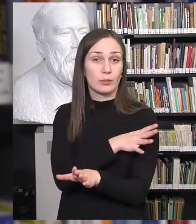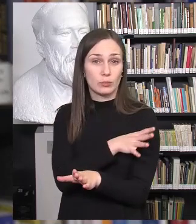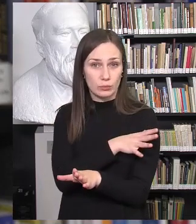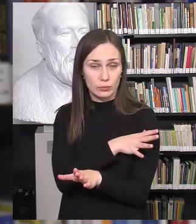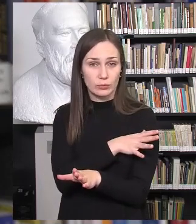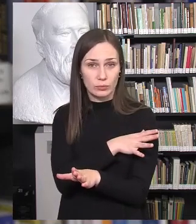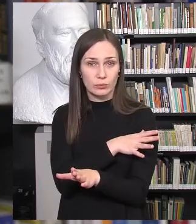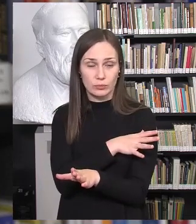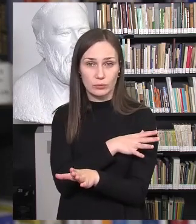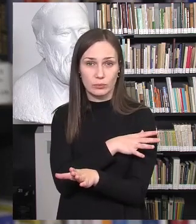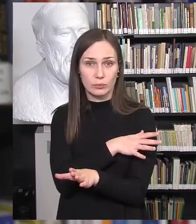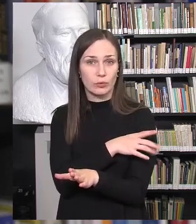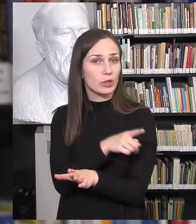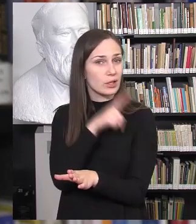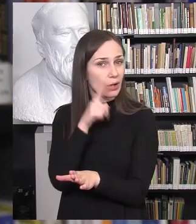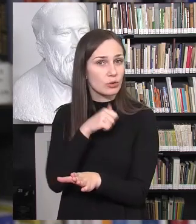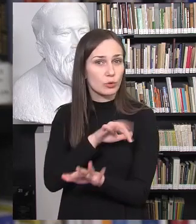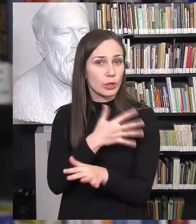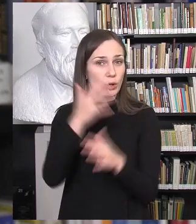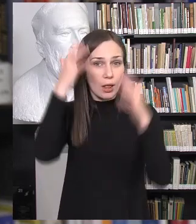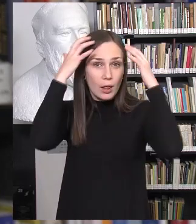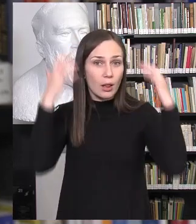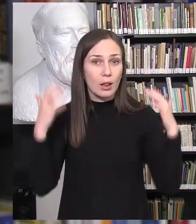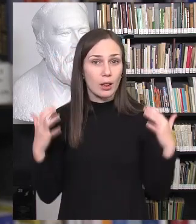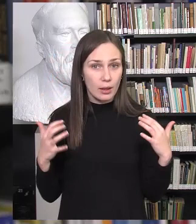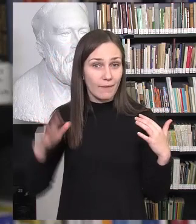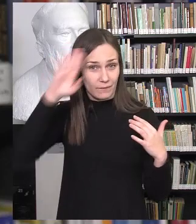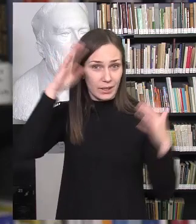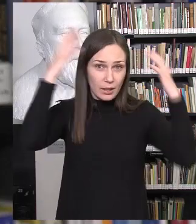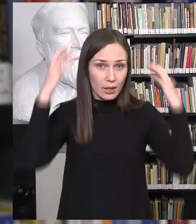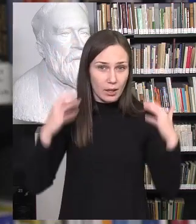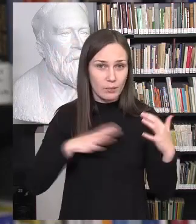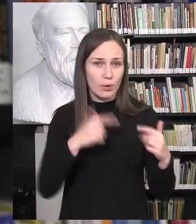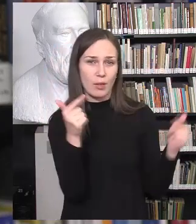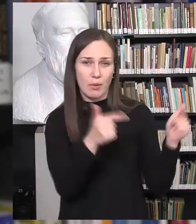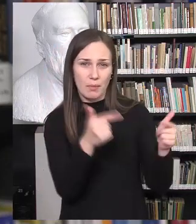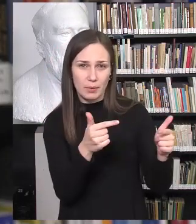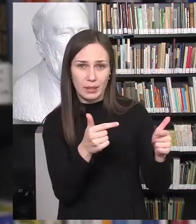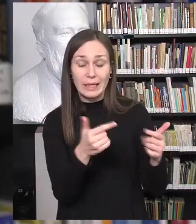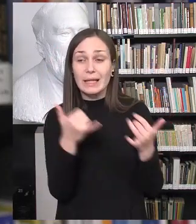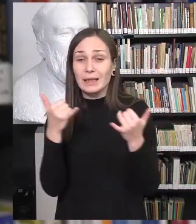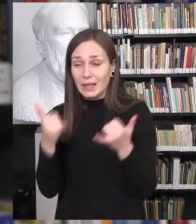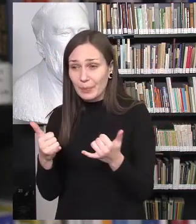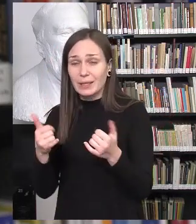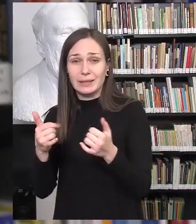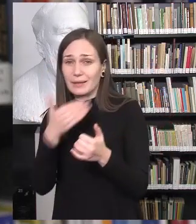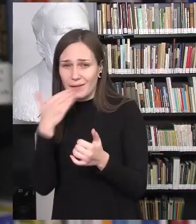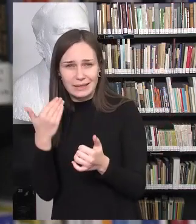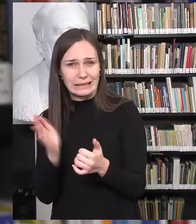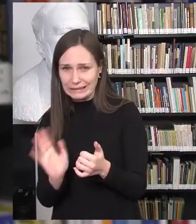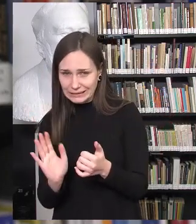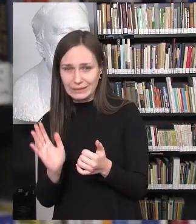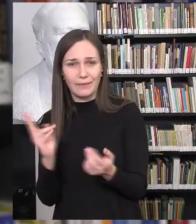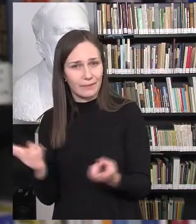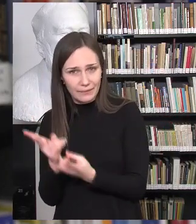jaunuoliai už ilgus plaukus haudavo į vairių replikų, nesakau, kad jau nėra dabar, bet